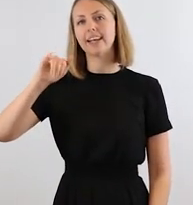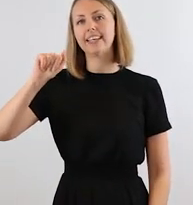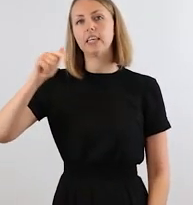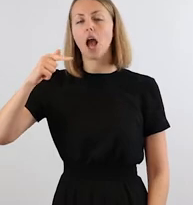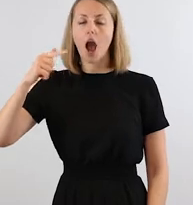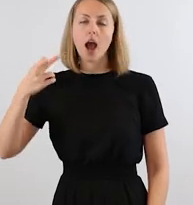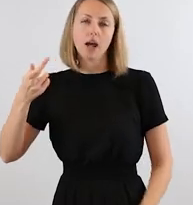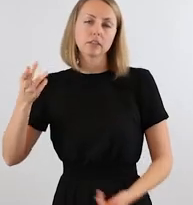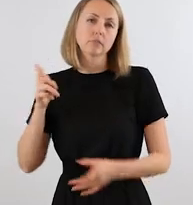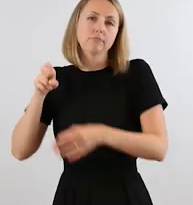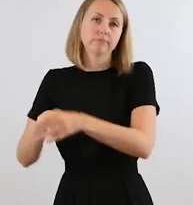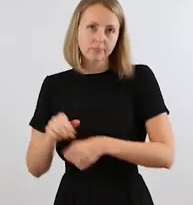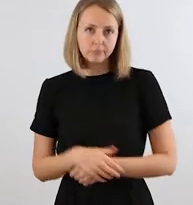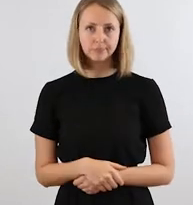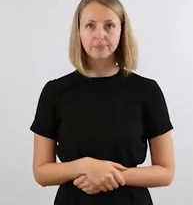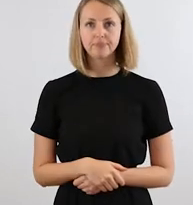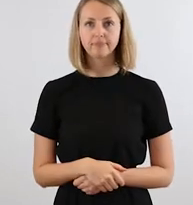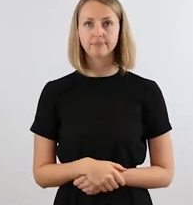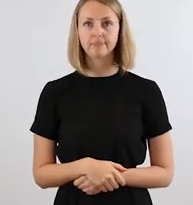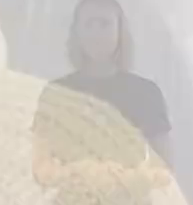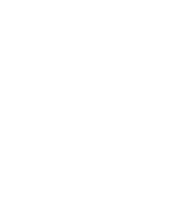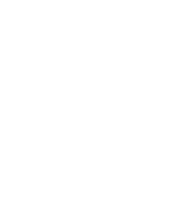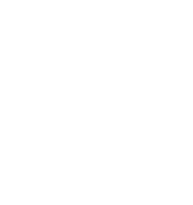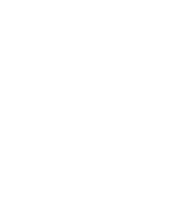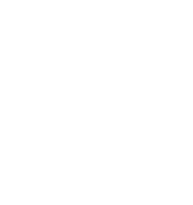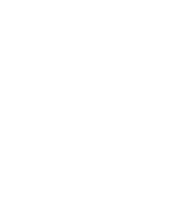und dann doch ein Volontariat zu absolvieren.